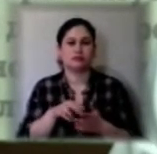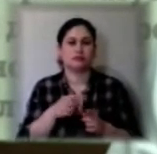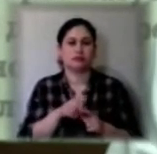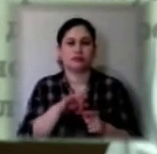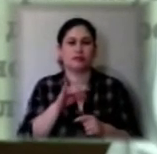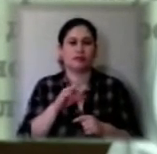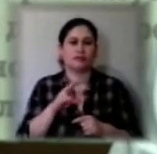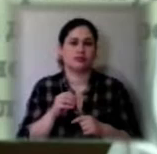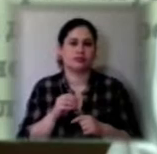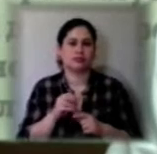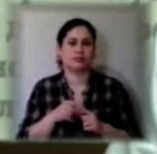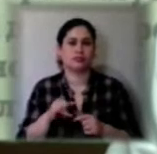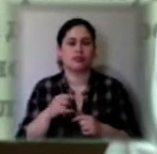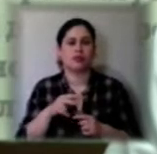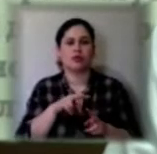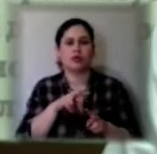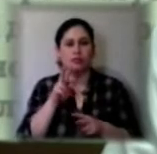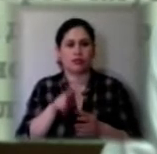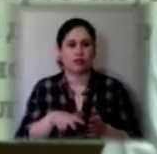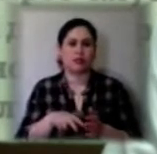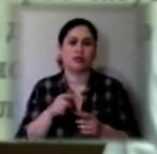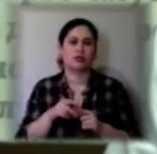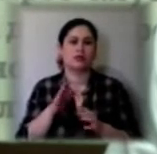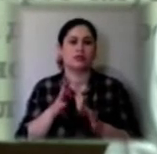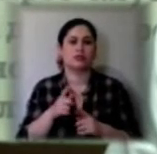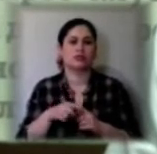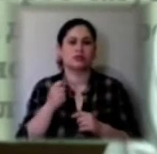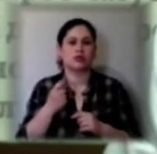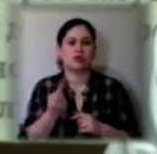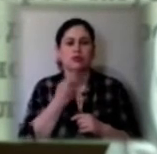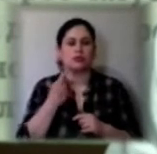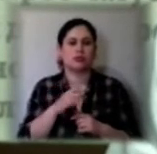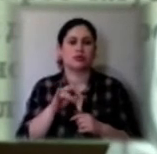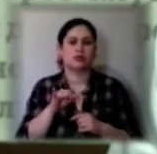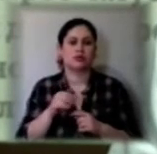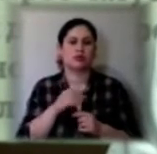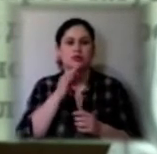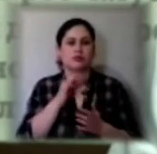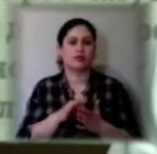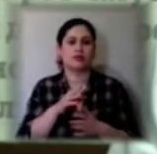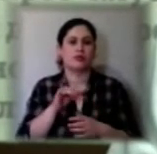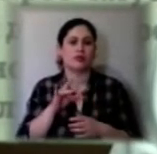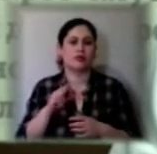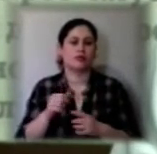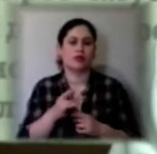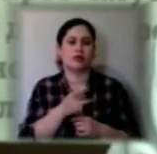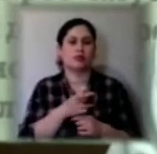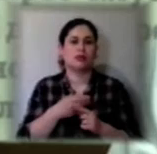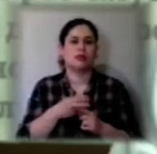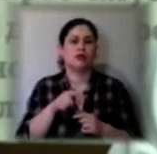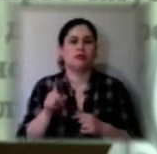оглядів тільки за обласною медичною відповідною програмою регіональною для того, щоб